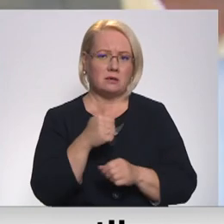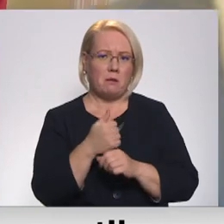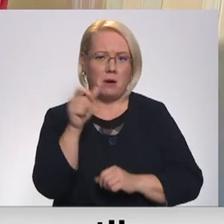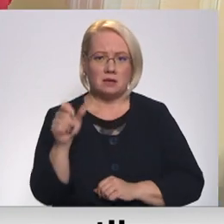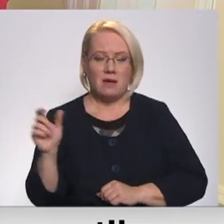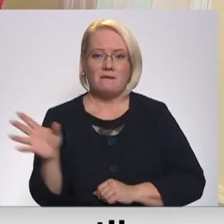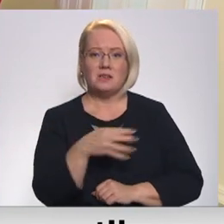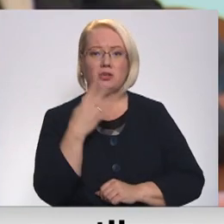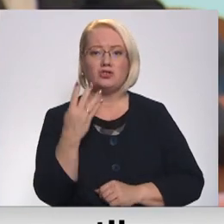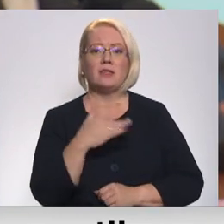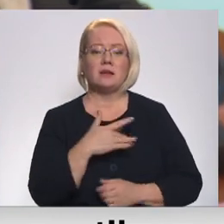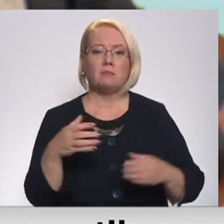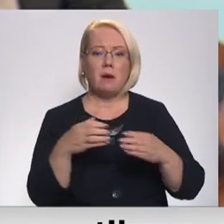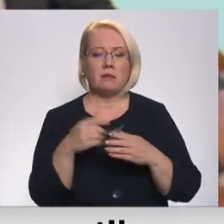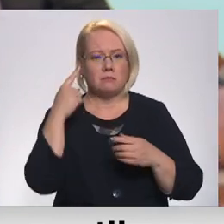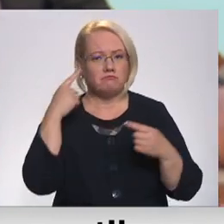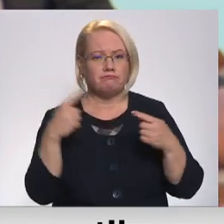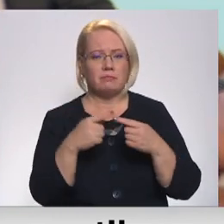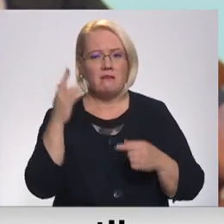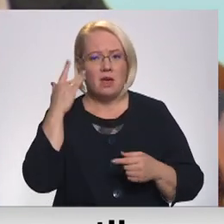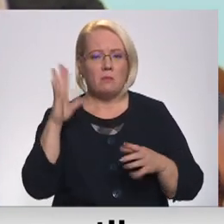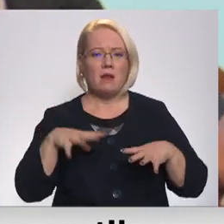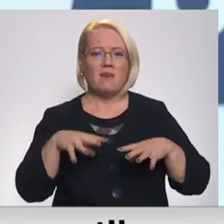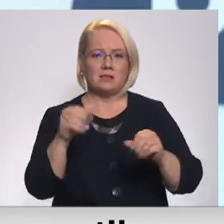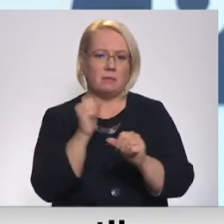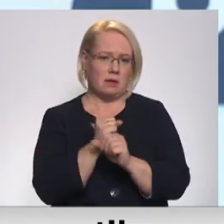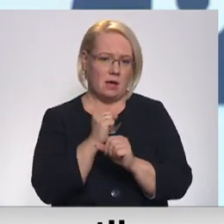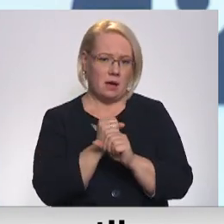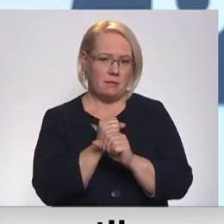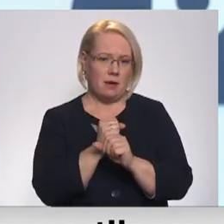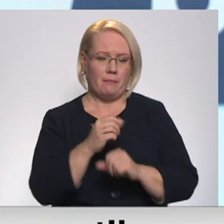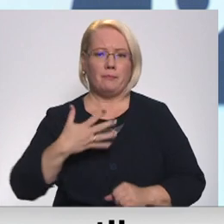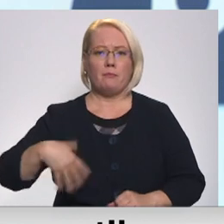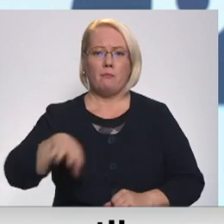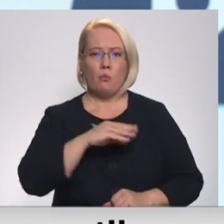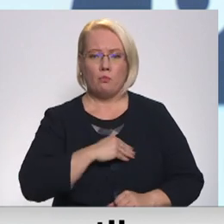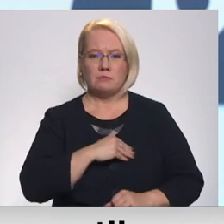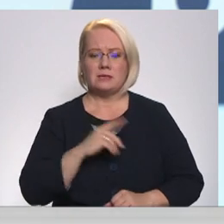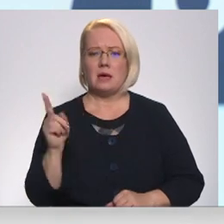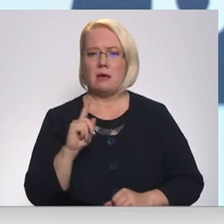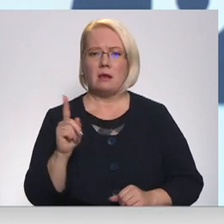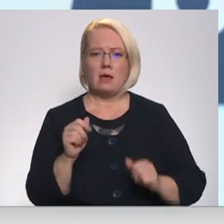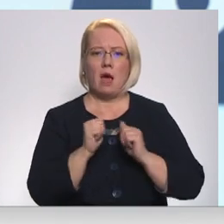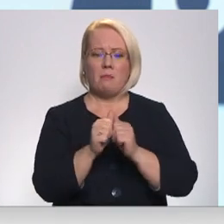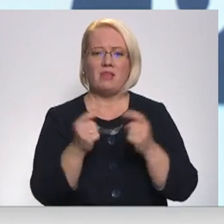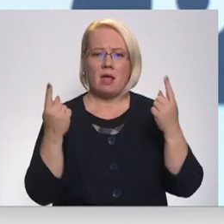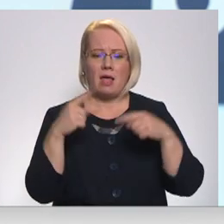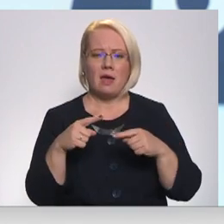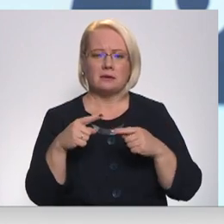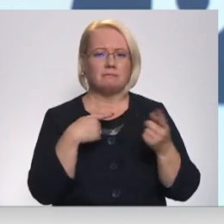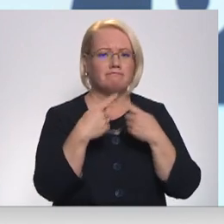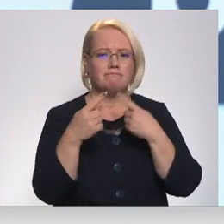Visam četram partijām sakrītot viedokļu par veicamajiem darbiem. Mums ir jāpavada laiks ar potenciāliem partneriem